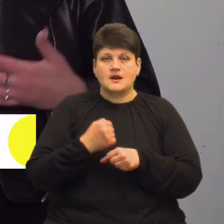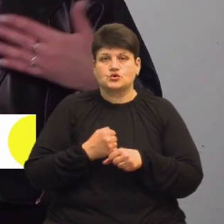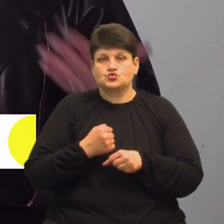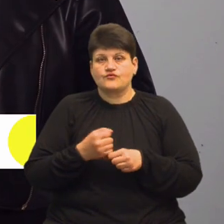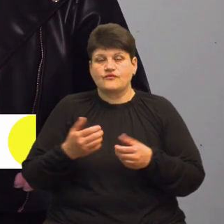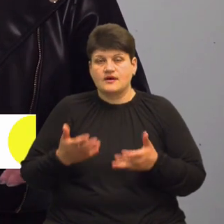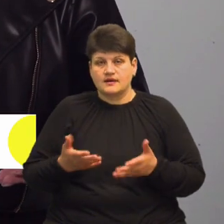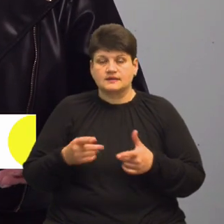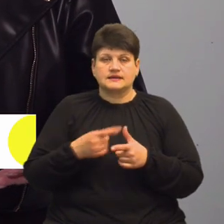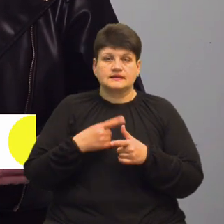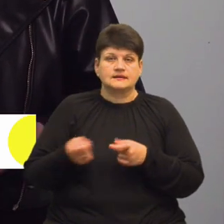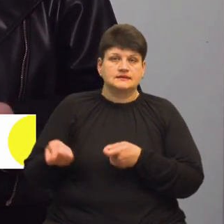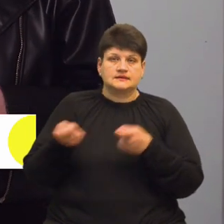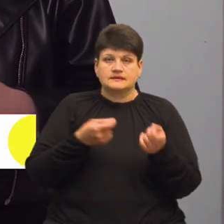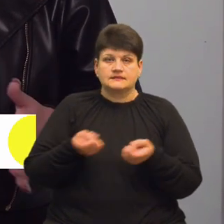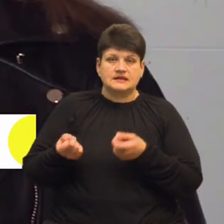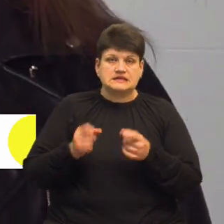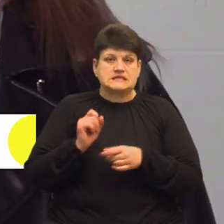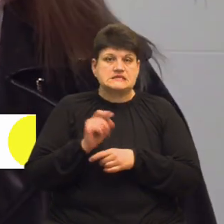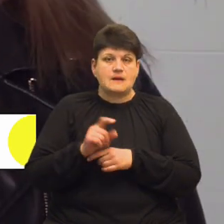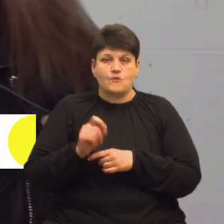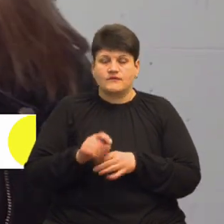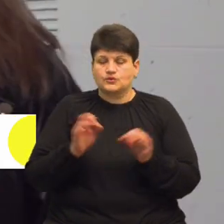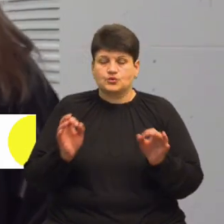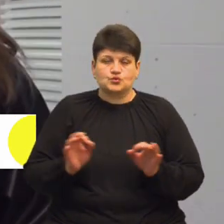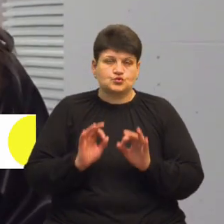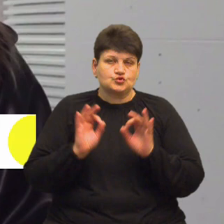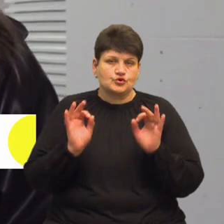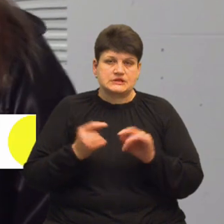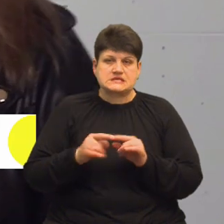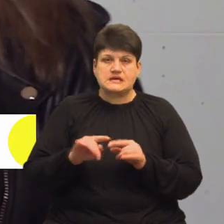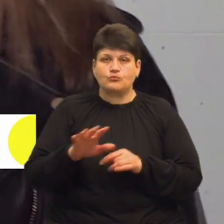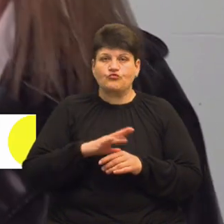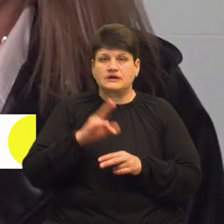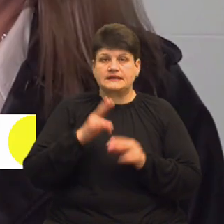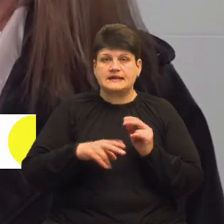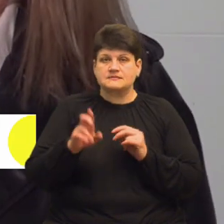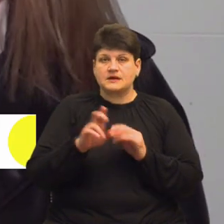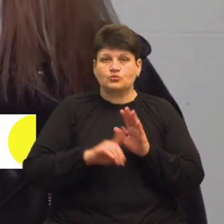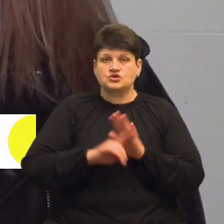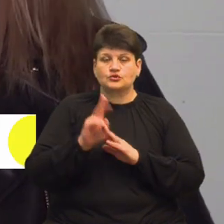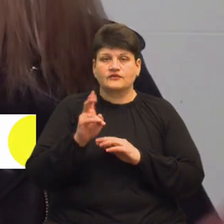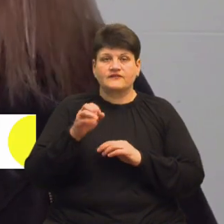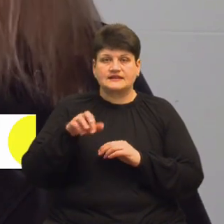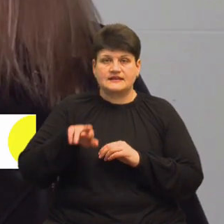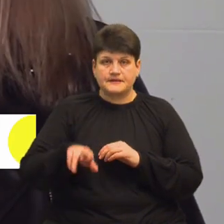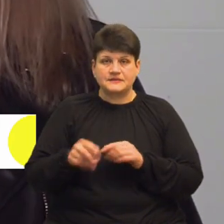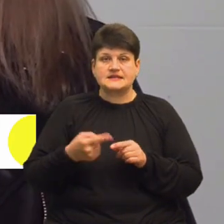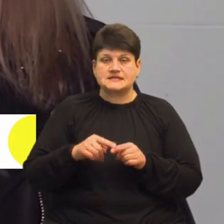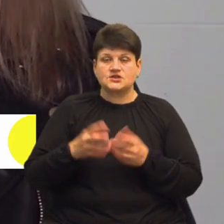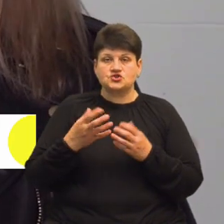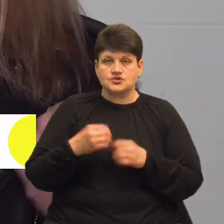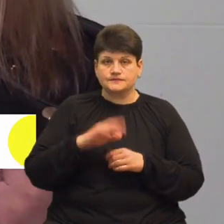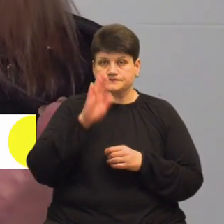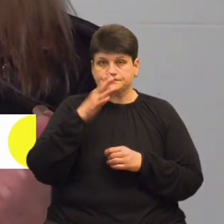ні відвантажувати замовлення, нічого. Це було кінець березня, початок квітня. Це якраз ще окупанти були